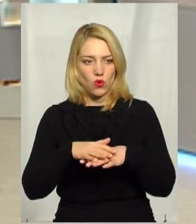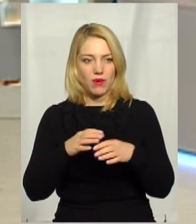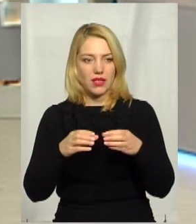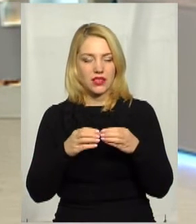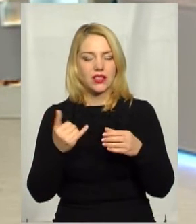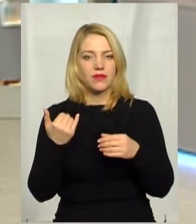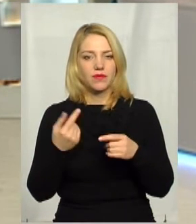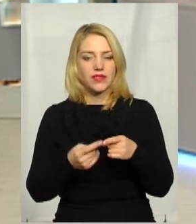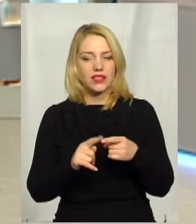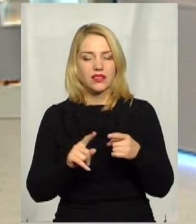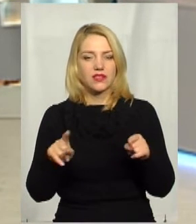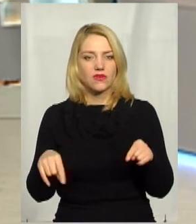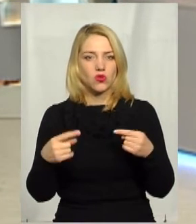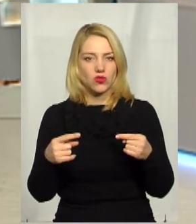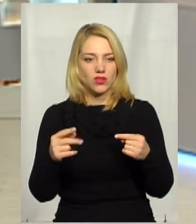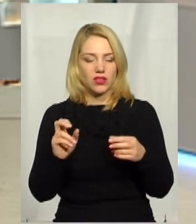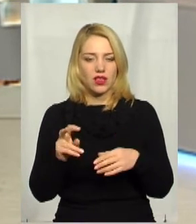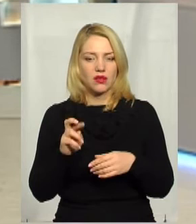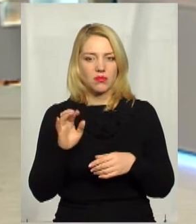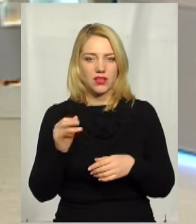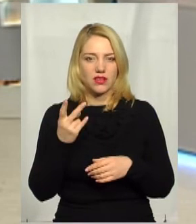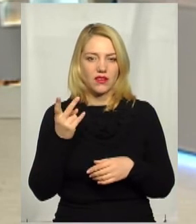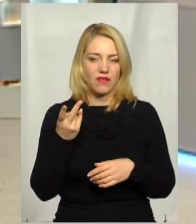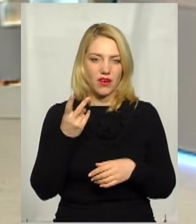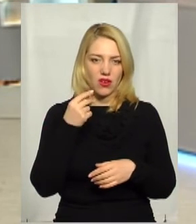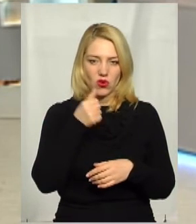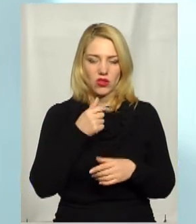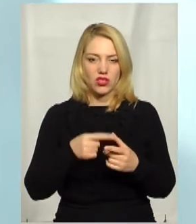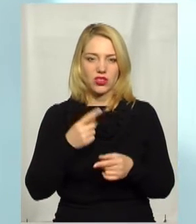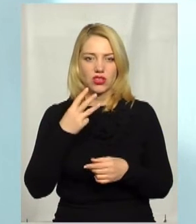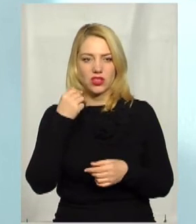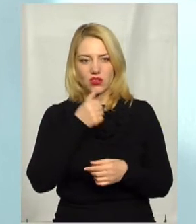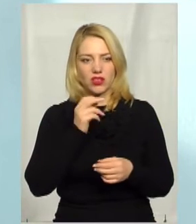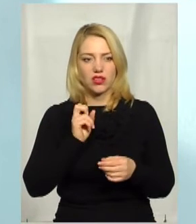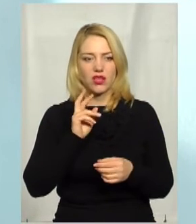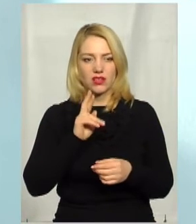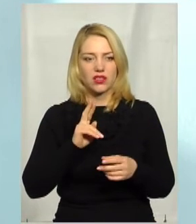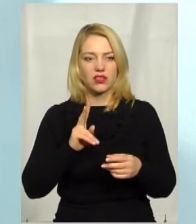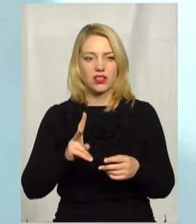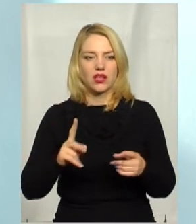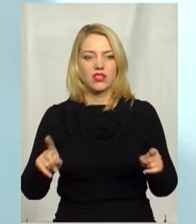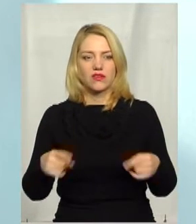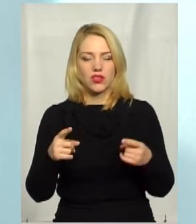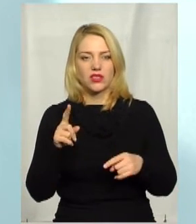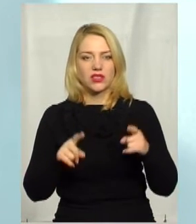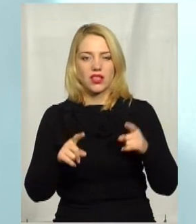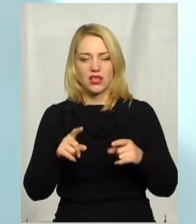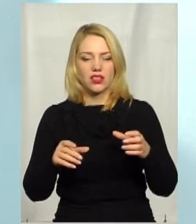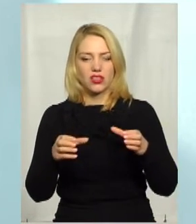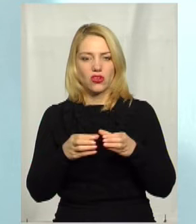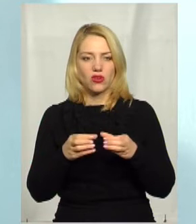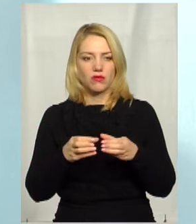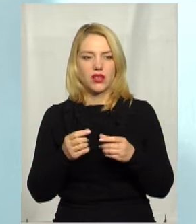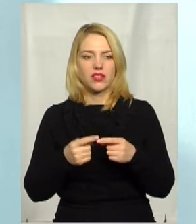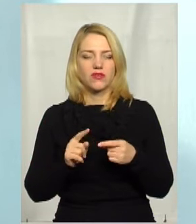Створюються 2-3 роки, як створились деякі громади, і вони ще просто до цього не